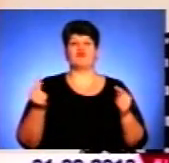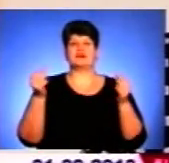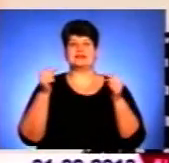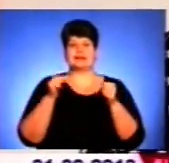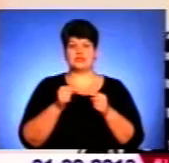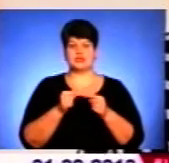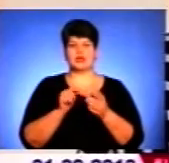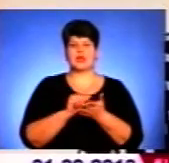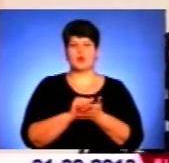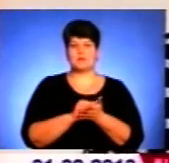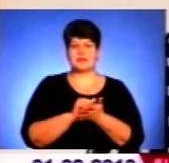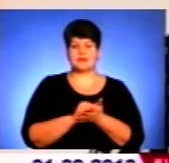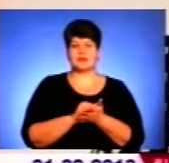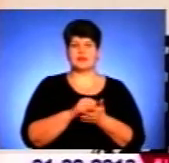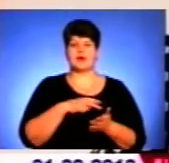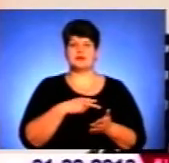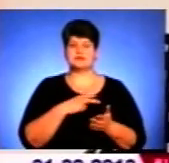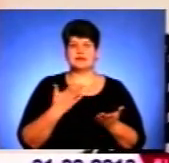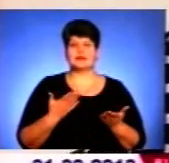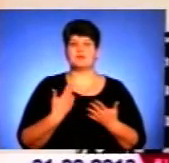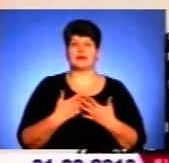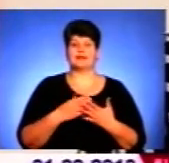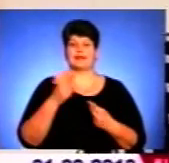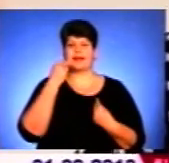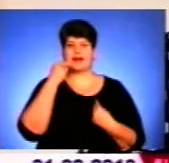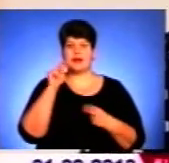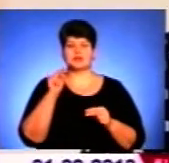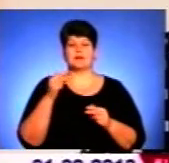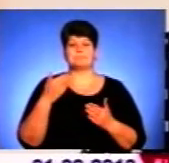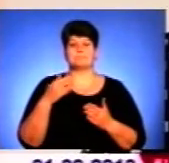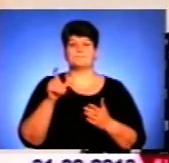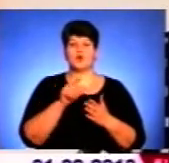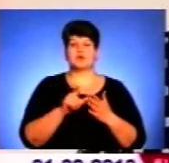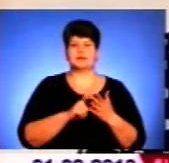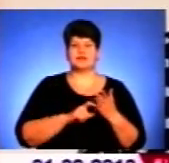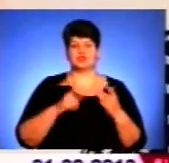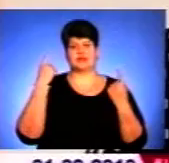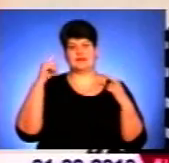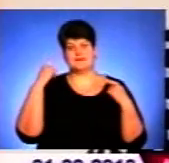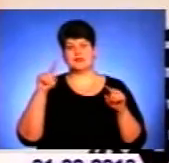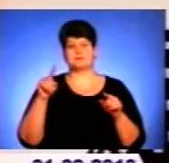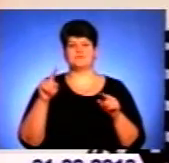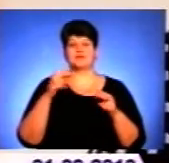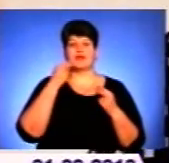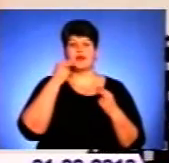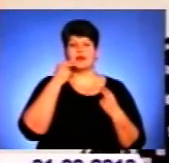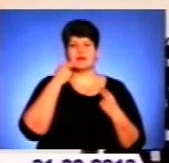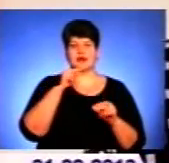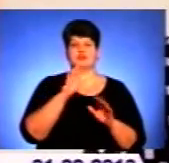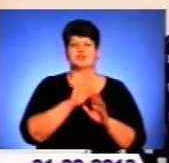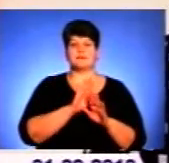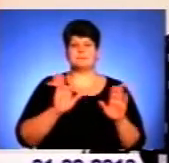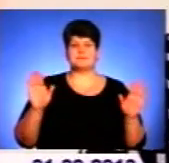мовити, номінації, наприклад, кращий поетичний твір, краща пісня,